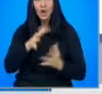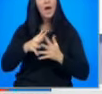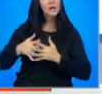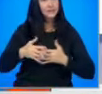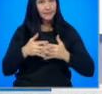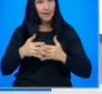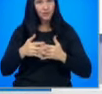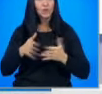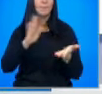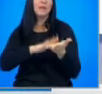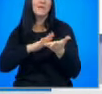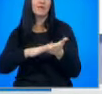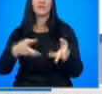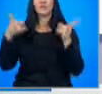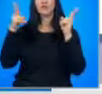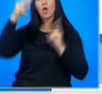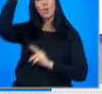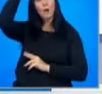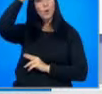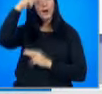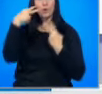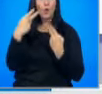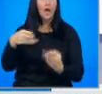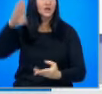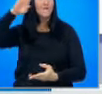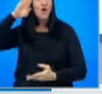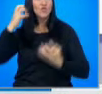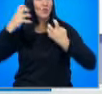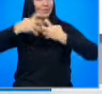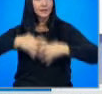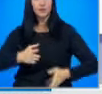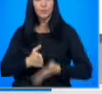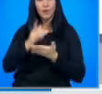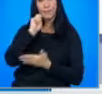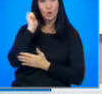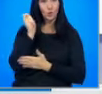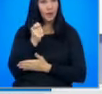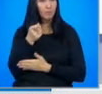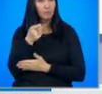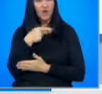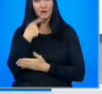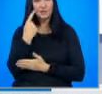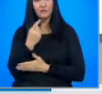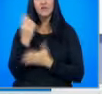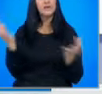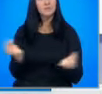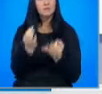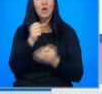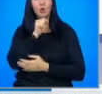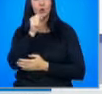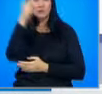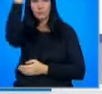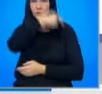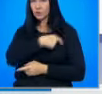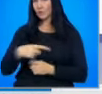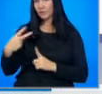Съединените щати приветстват решението на България да окаже военно-техническа подкрепа на Украина. Това заяви в специално интервю